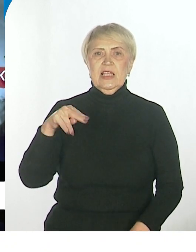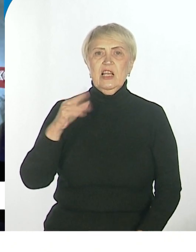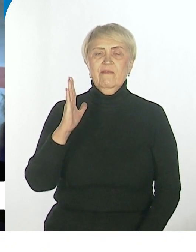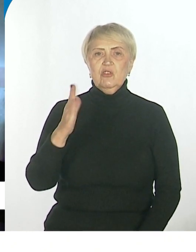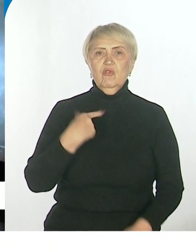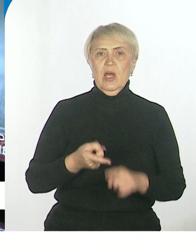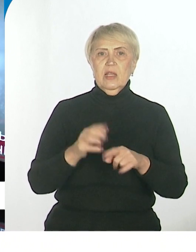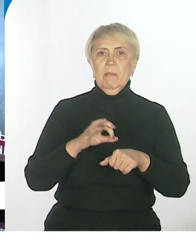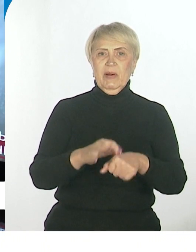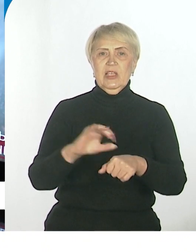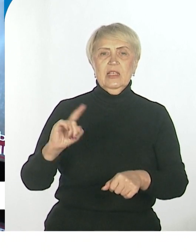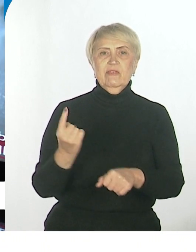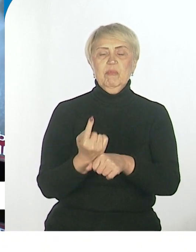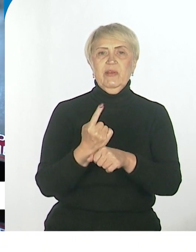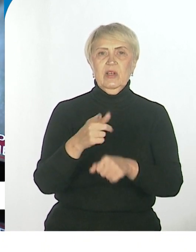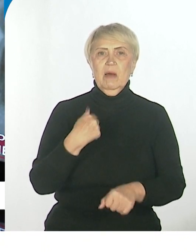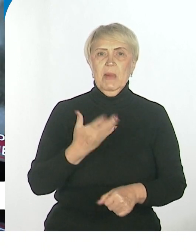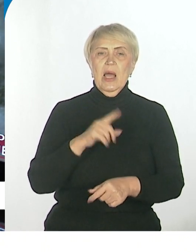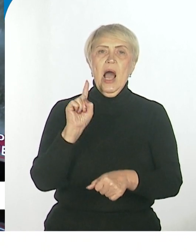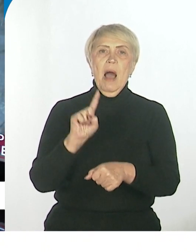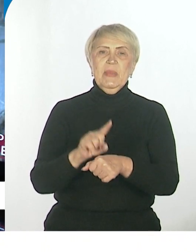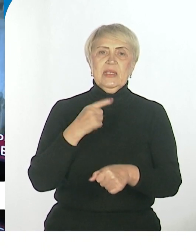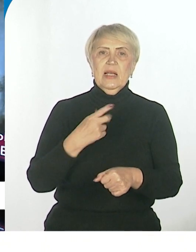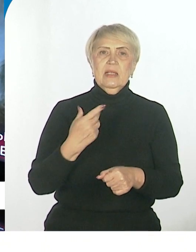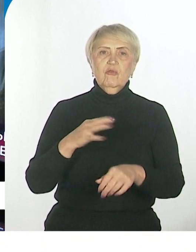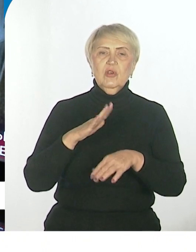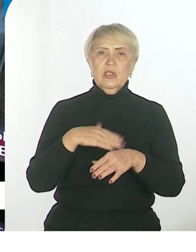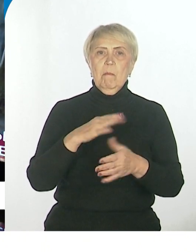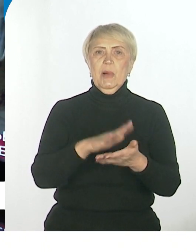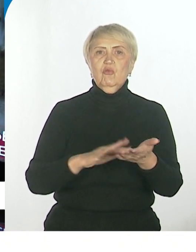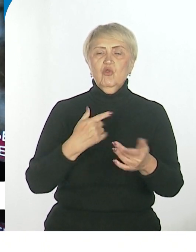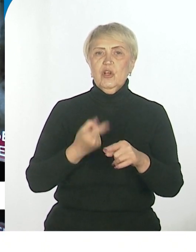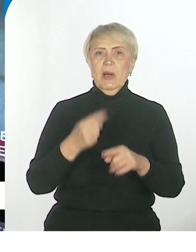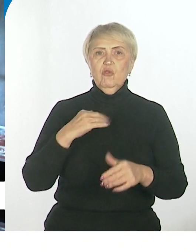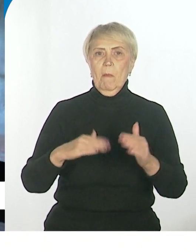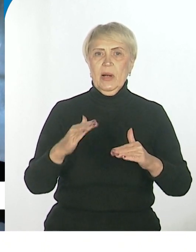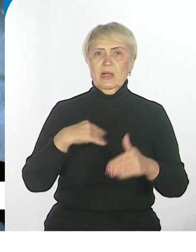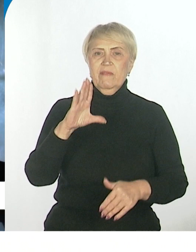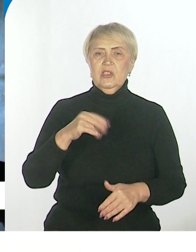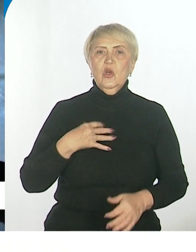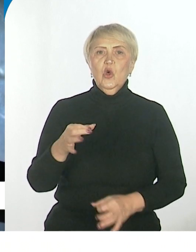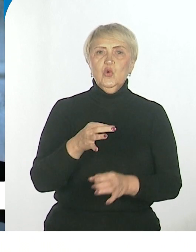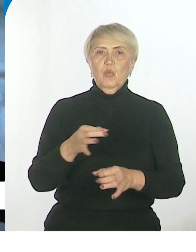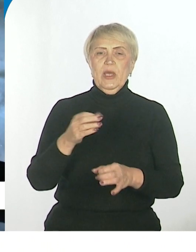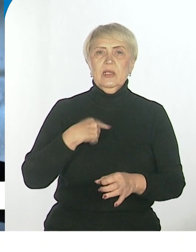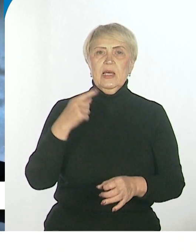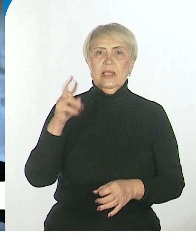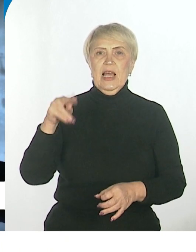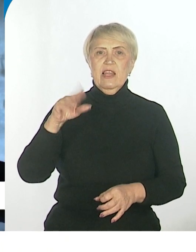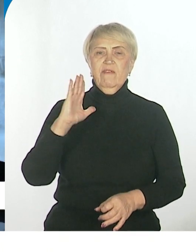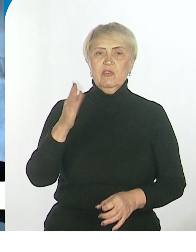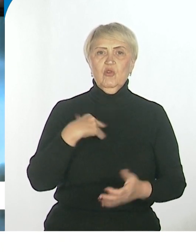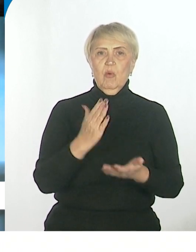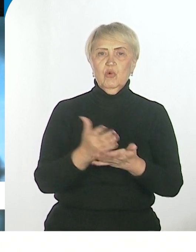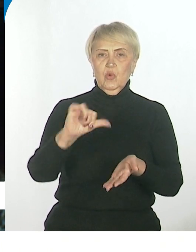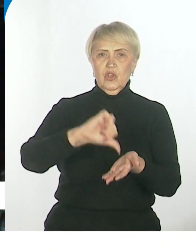проводилось впервые, и мы обязательно продолжим эту практику, все субъекты Дальнего Востока тоже поучаствуют, но